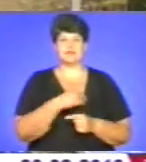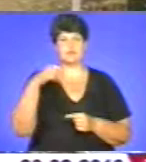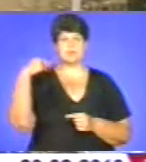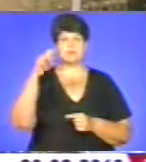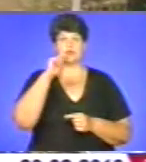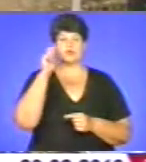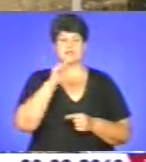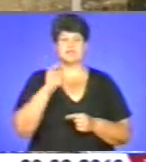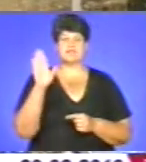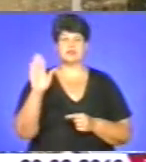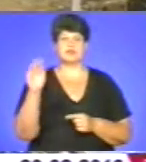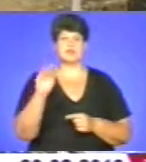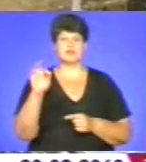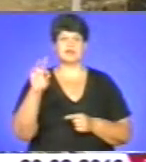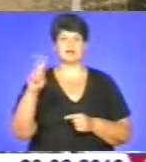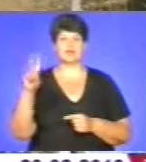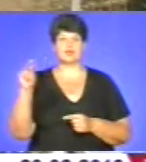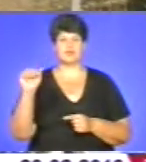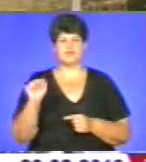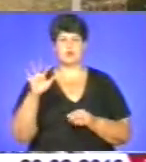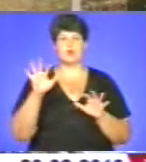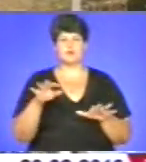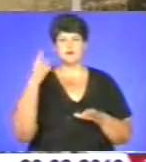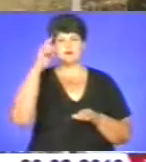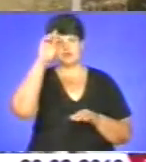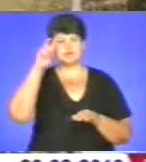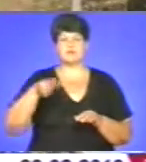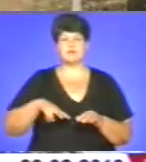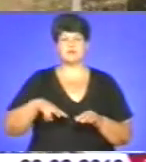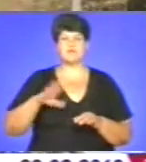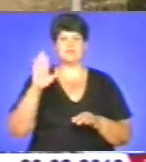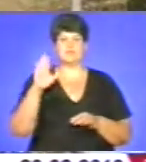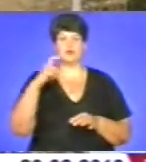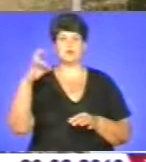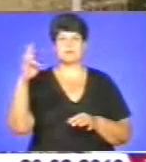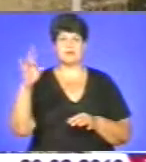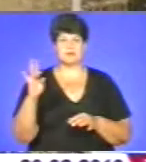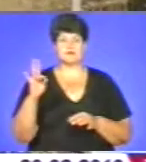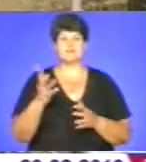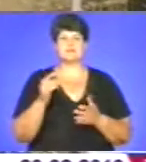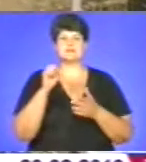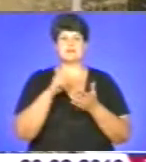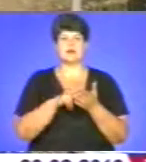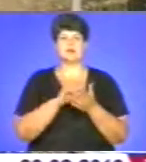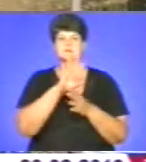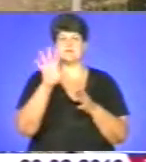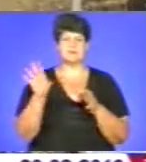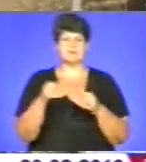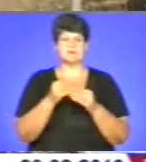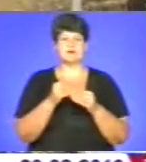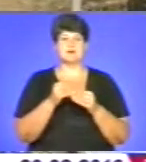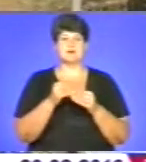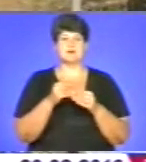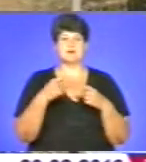Віктора Федоровича Януковича, голова обласної державної адміністрації Валентин Антонович Хоптян ставить перед ціма, без винятку,